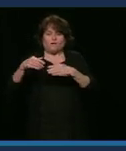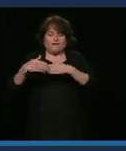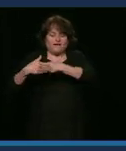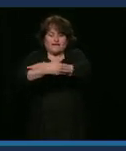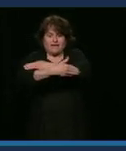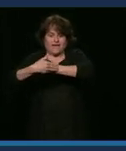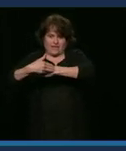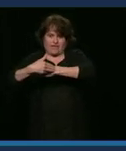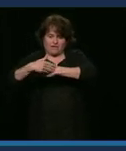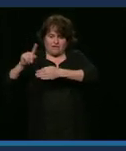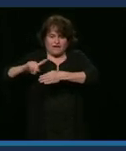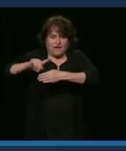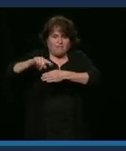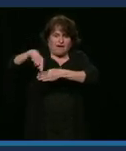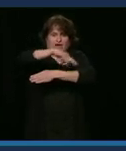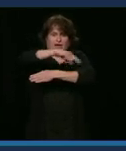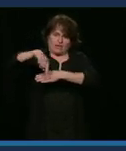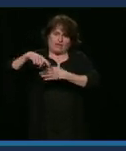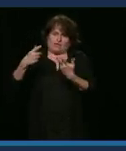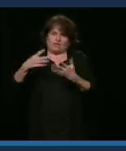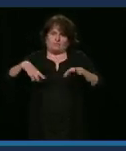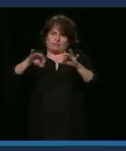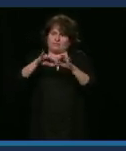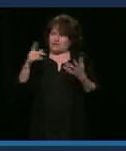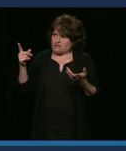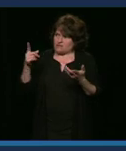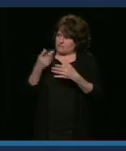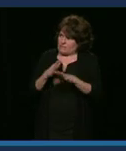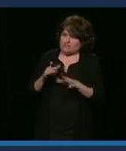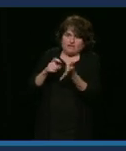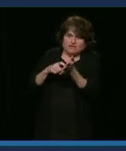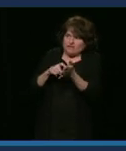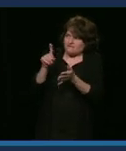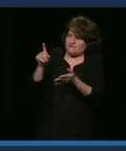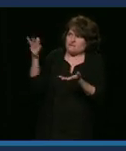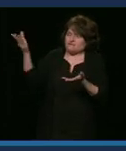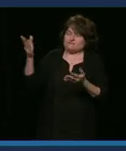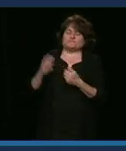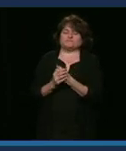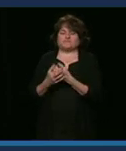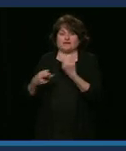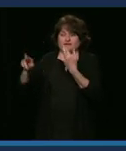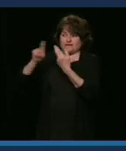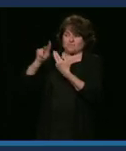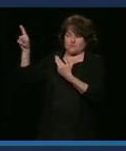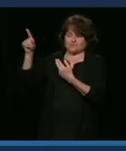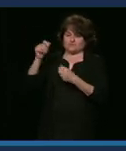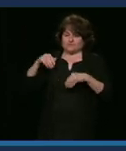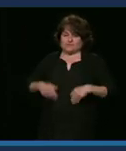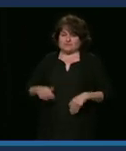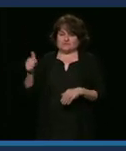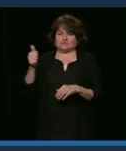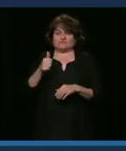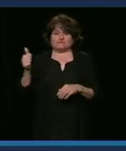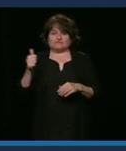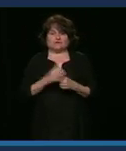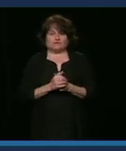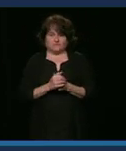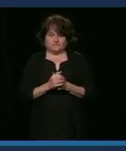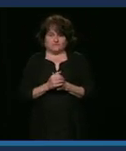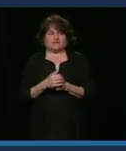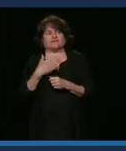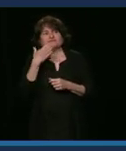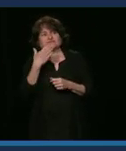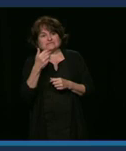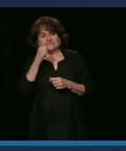réponse de la ministre des Transports et de la Mobilité durable. Oui, merci beaucoup, Mme la Présidente. Les salutations à M. le